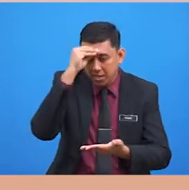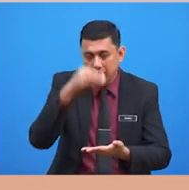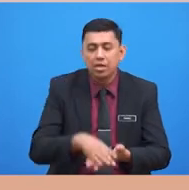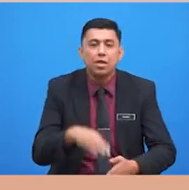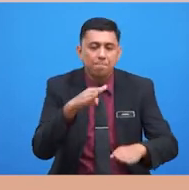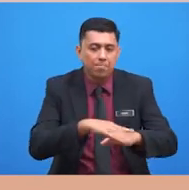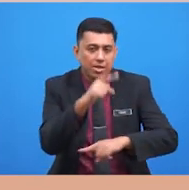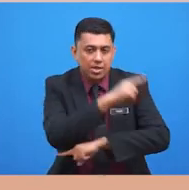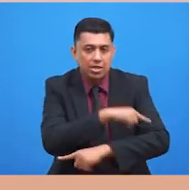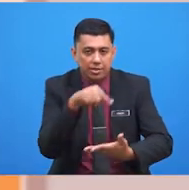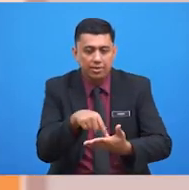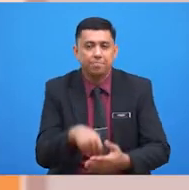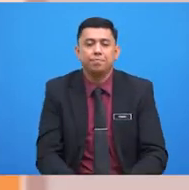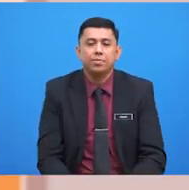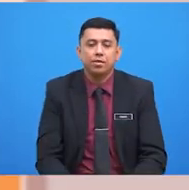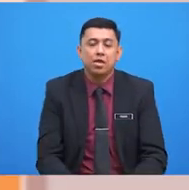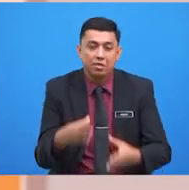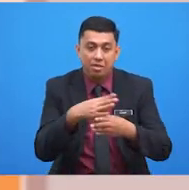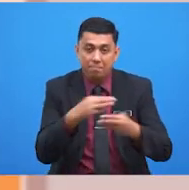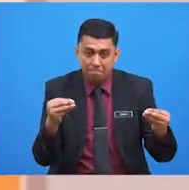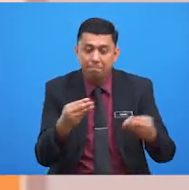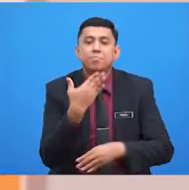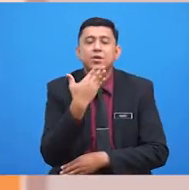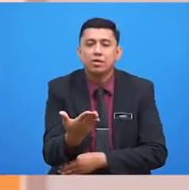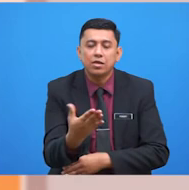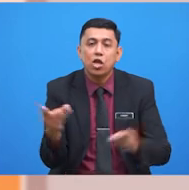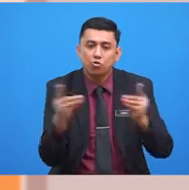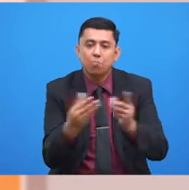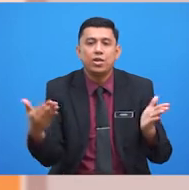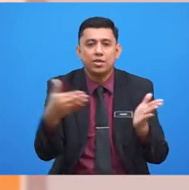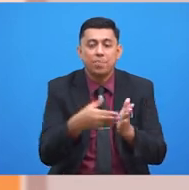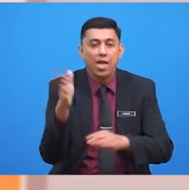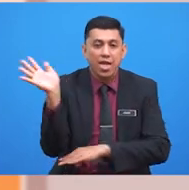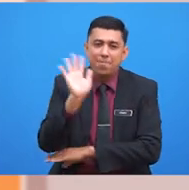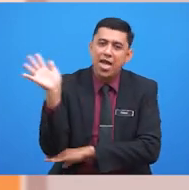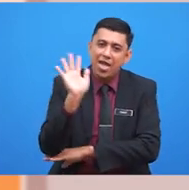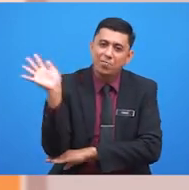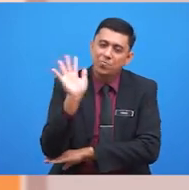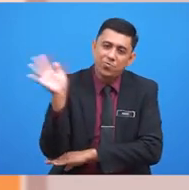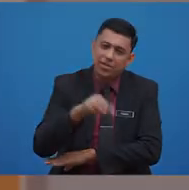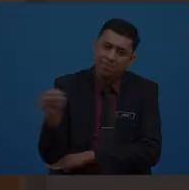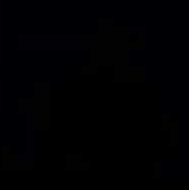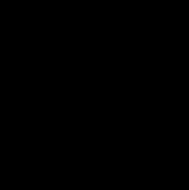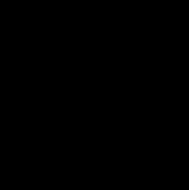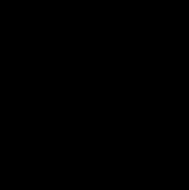pada hari ini. Sekian terima kasih. Jumpa lagi. Bye-bye murid-murid. beri- beri-